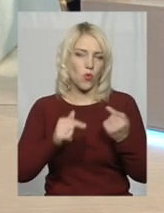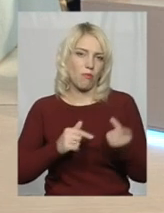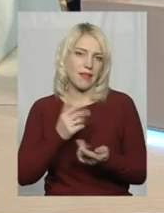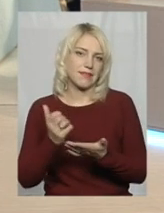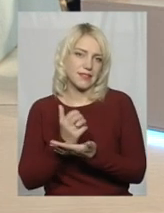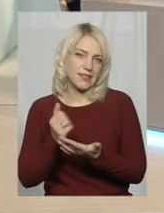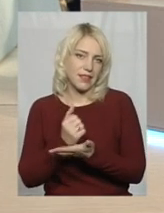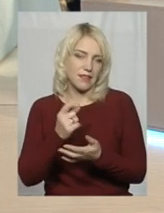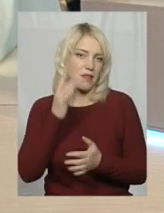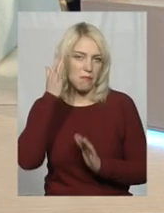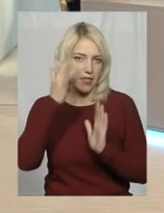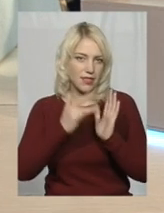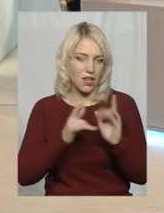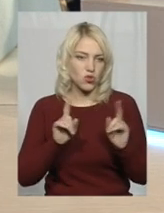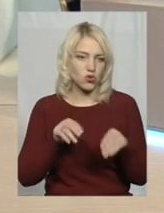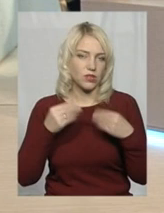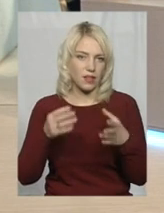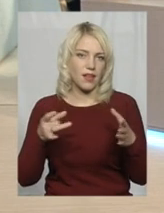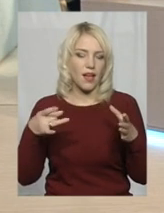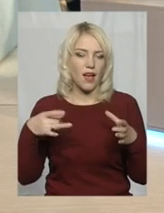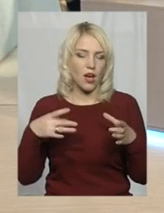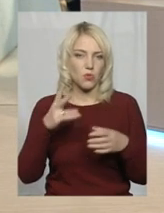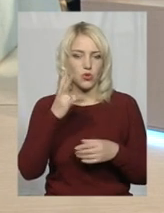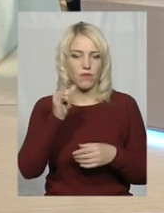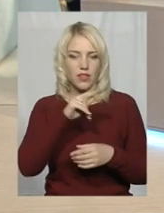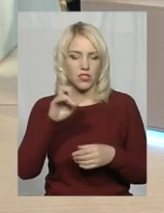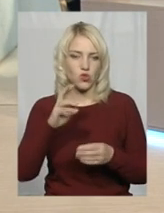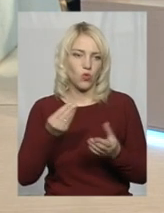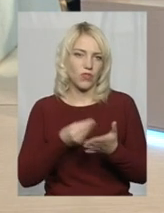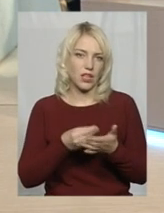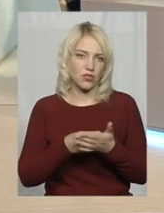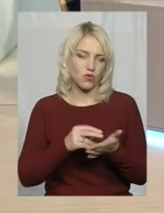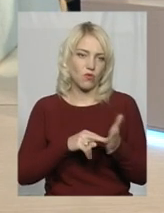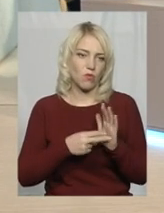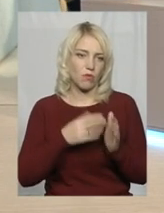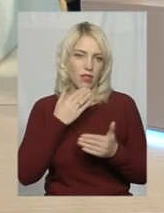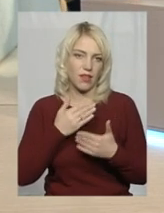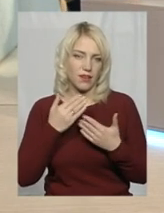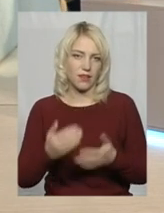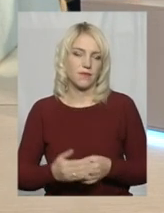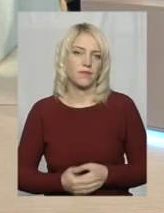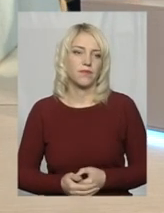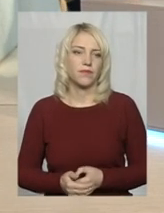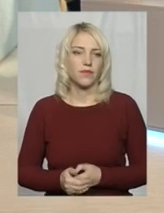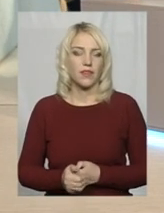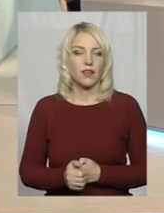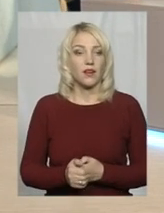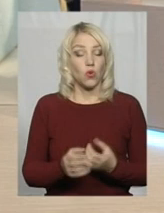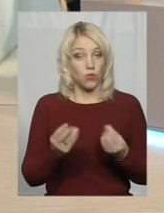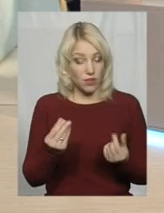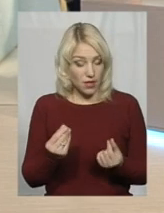А що дає гарбузова ніч Меджибужу у фінансовому плані? У фінансовому плані? Ну,